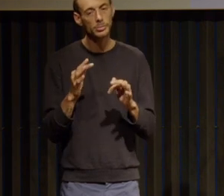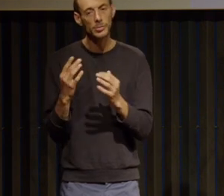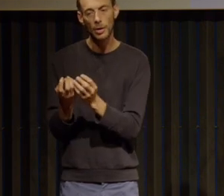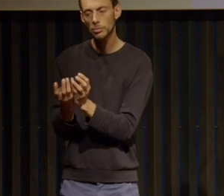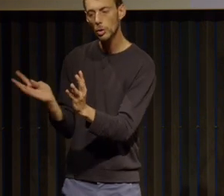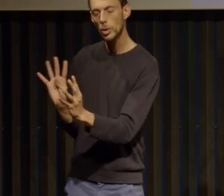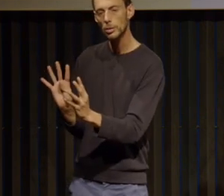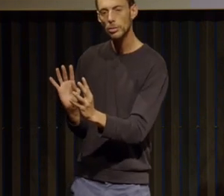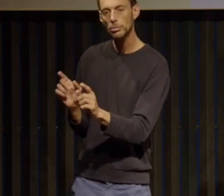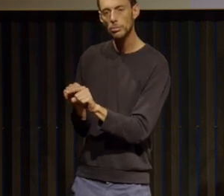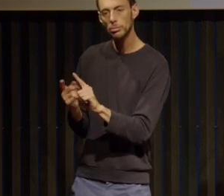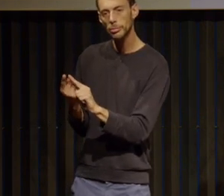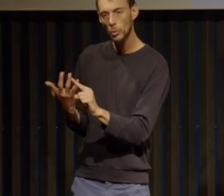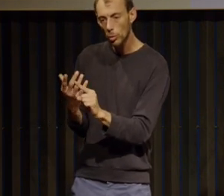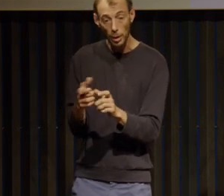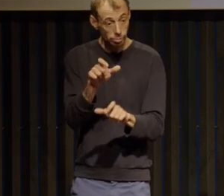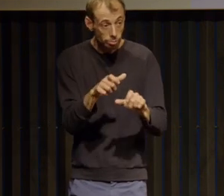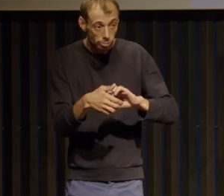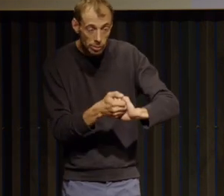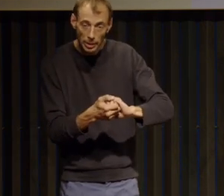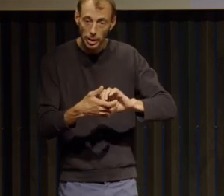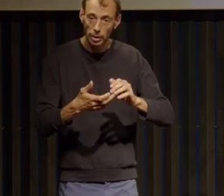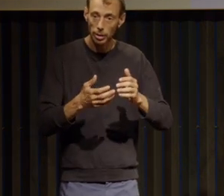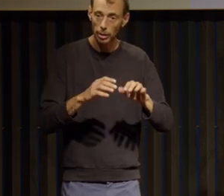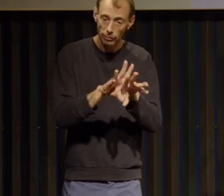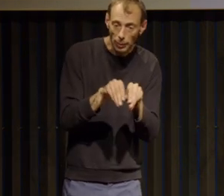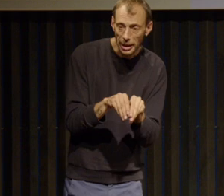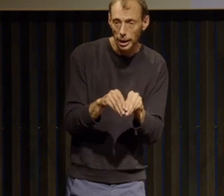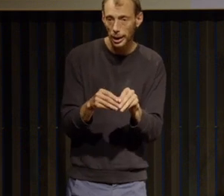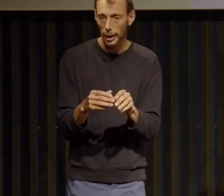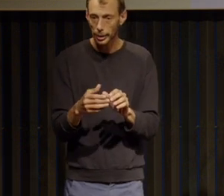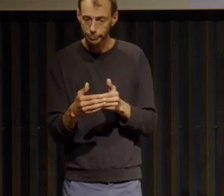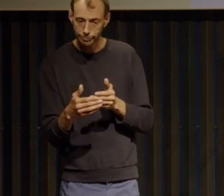'appuyer sur ses proches d'essayer de retrouver un peu un cercle social qui est complètement